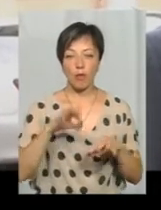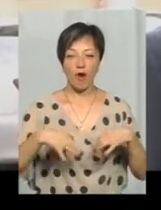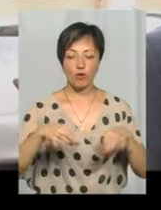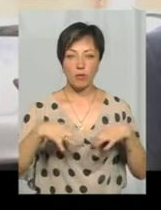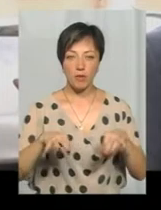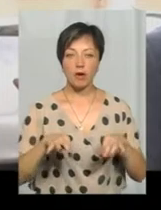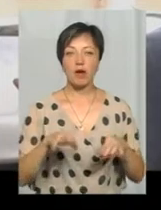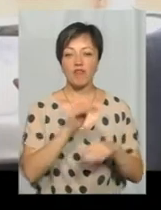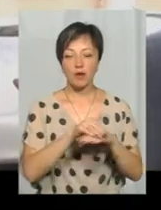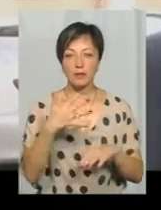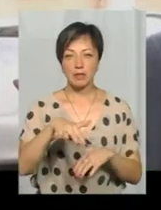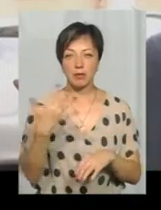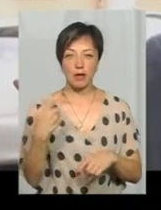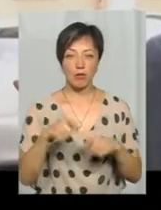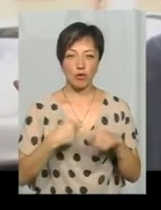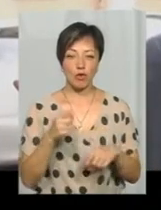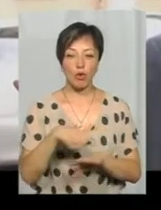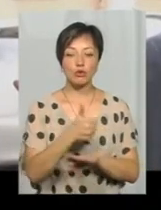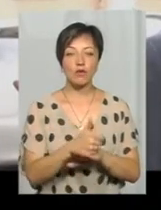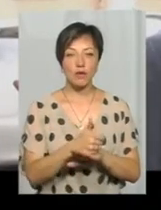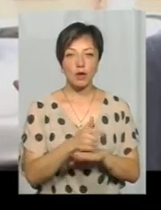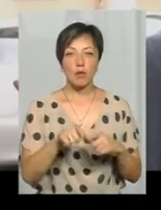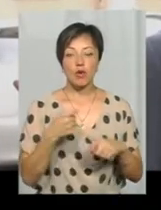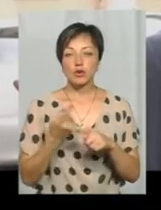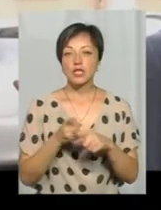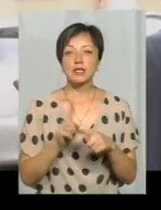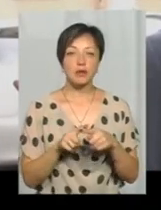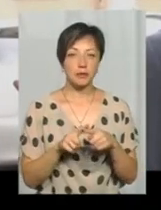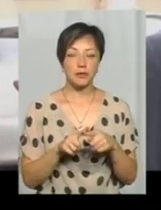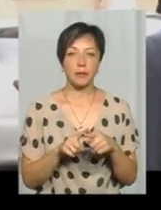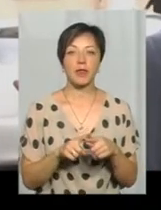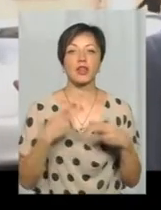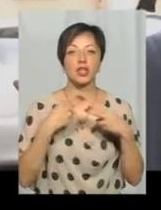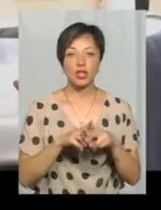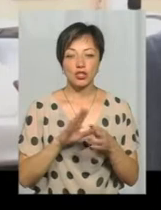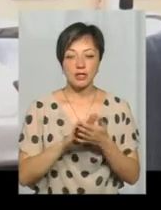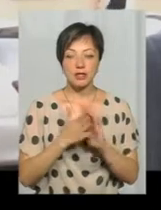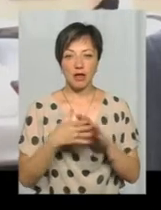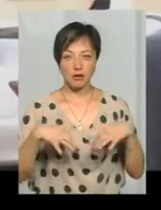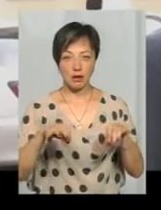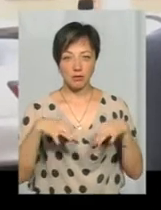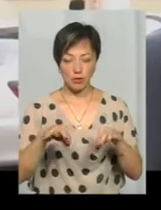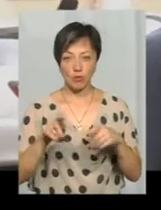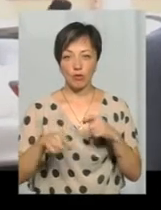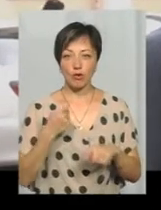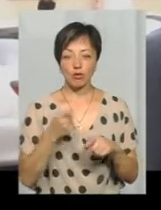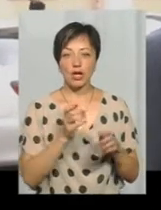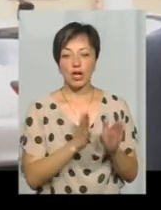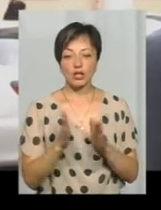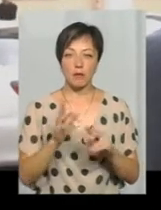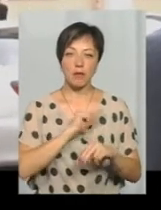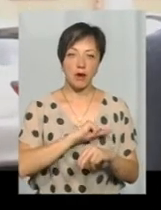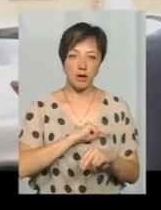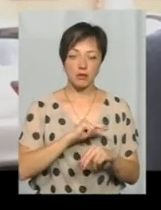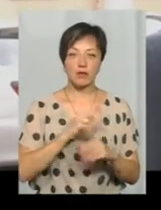виявлено 55 порушень. Основні порушення – це технічний стан транспортних засобів, порушення режимів праці та